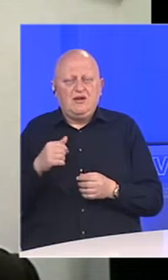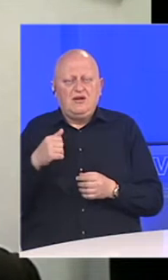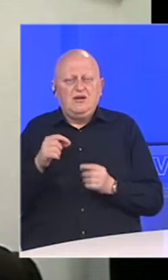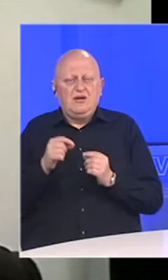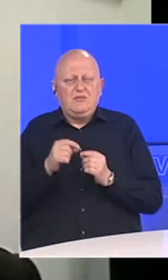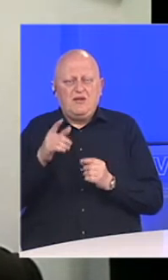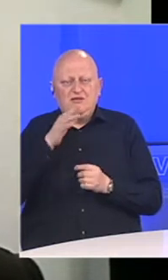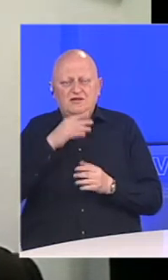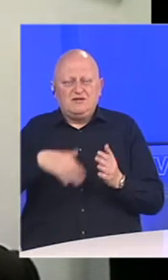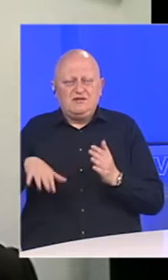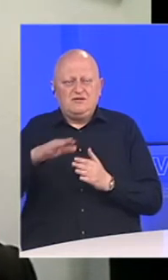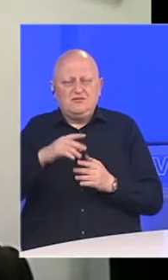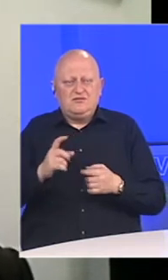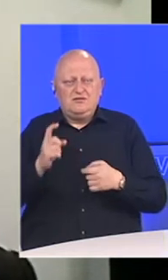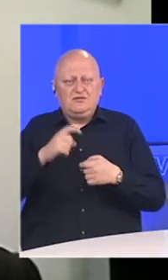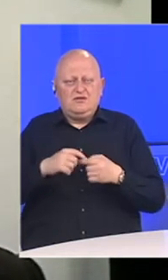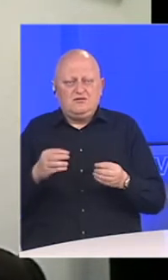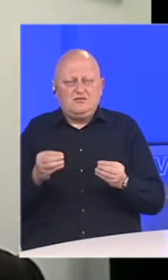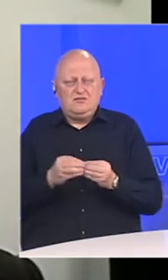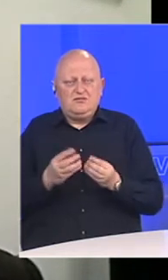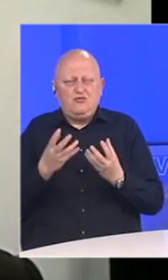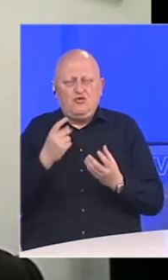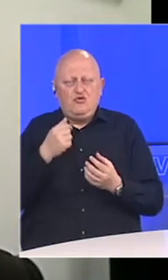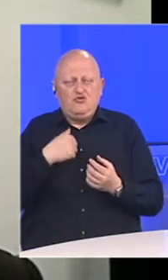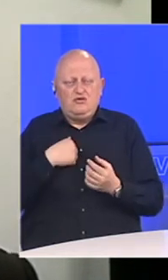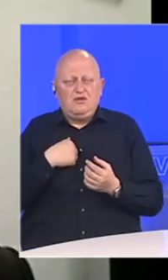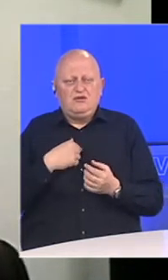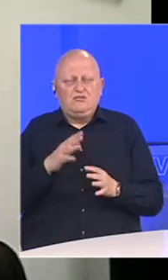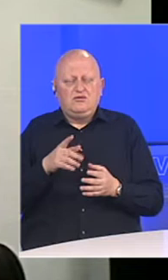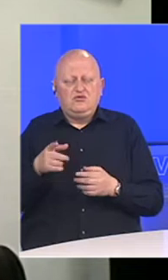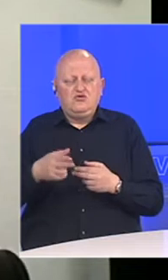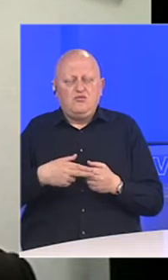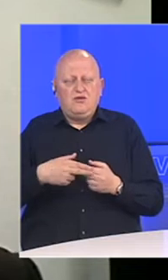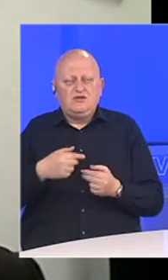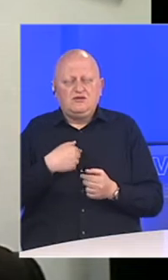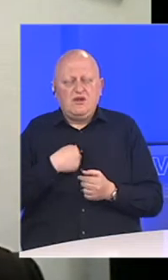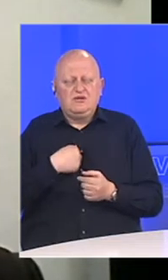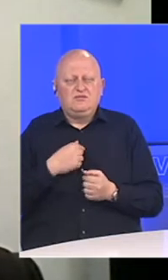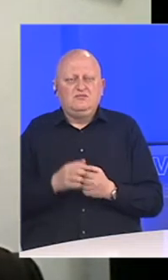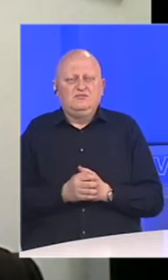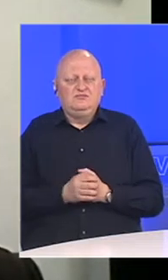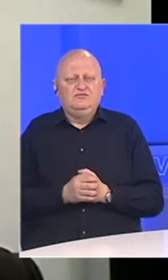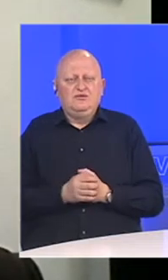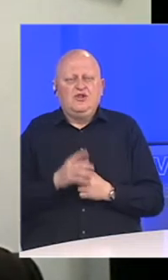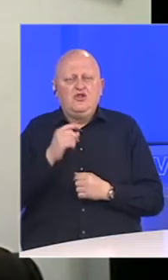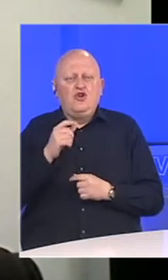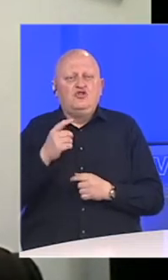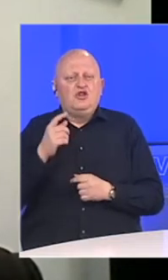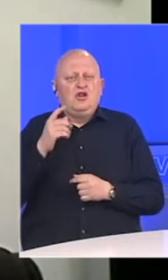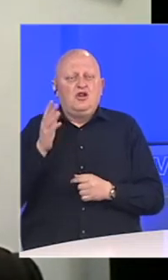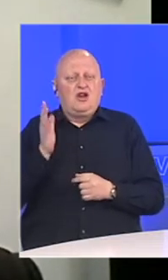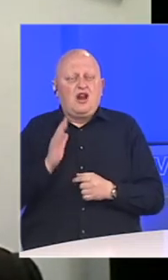je naš dom jednostavno integrisan u zajednicu, pune ljudi koji su nekako tu bliski nama. Dosta ljudi nam se